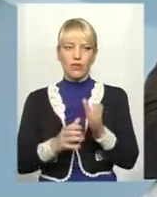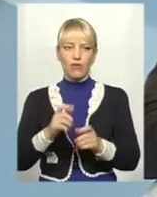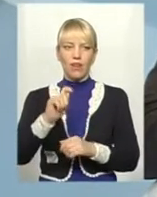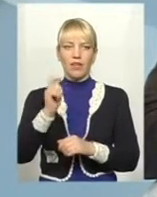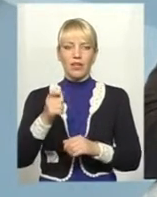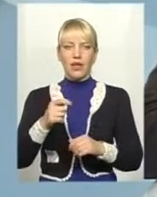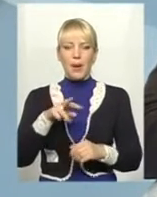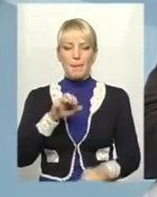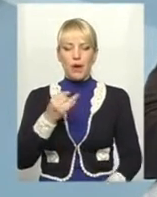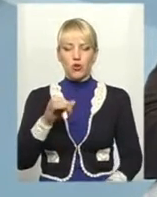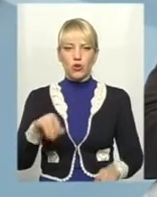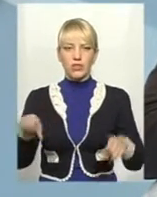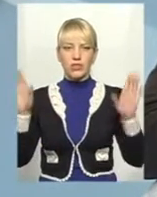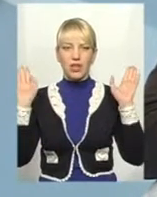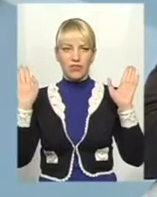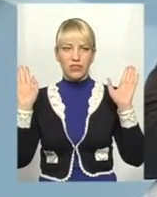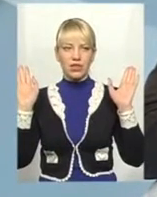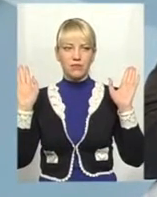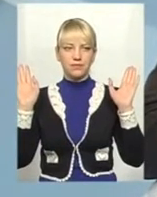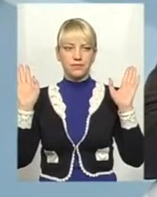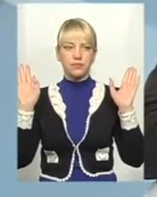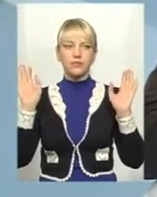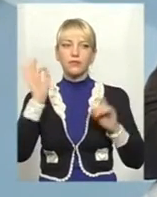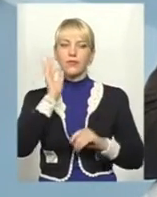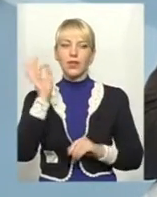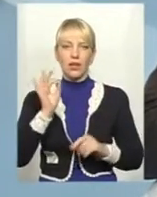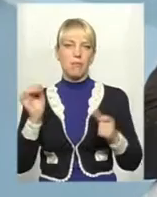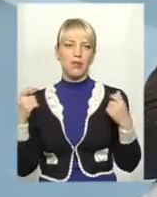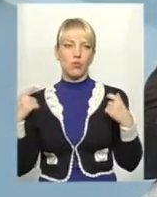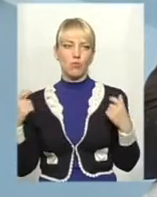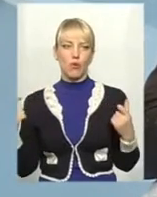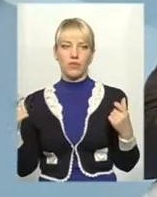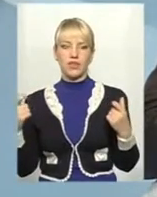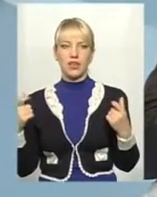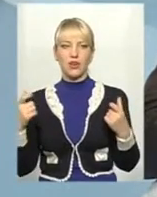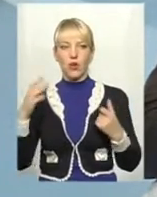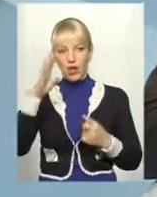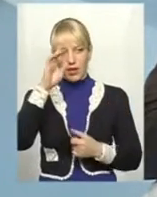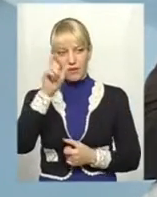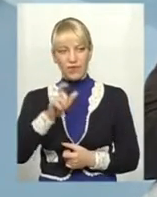майор здався німецькому офіцеру, і він був